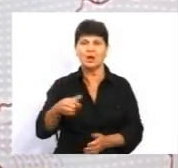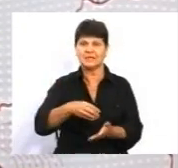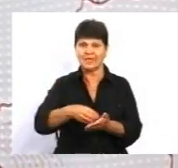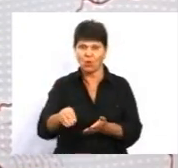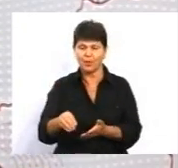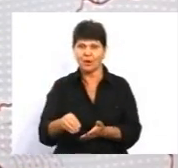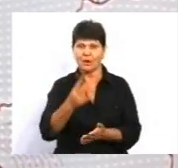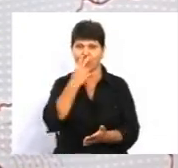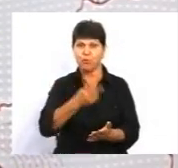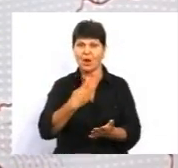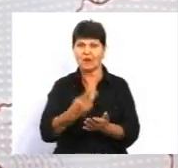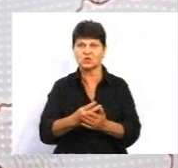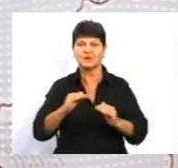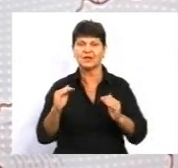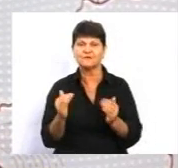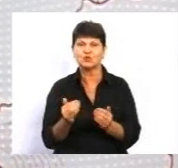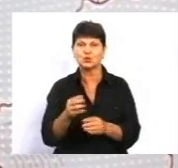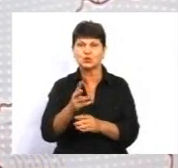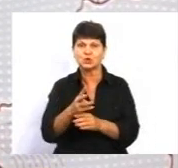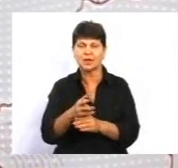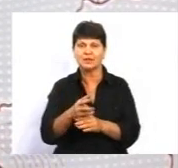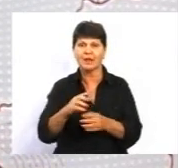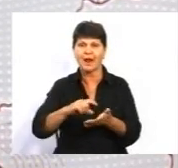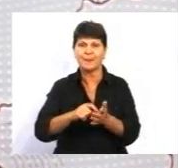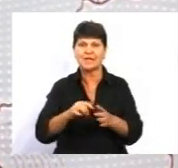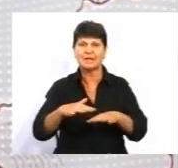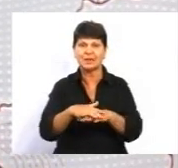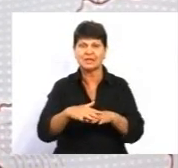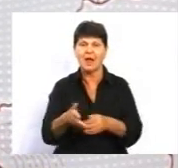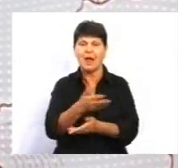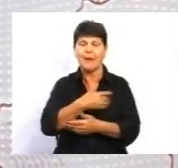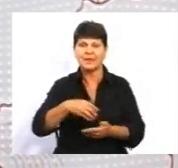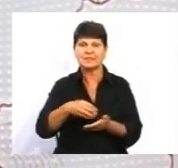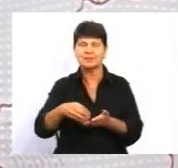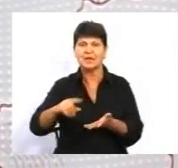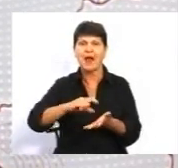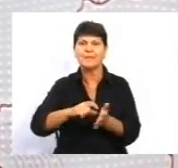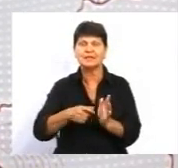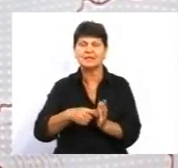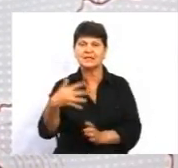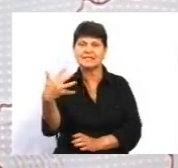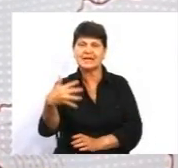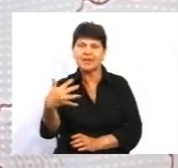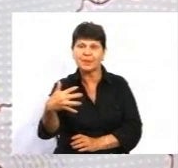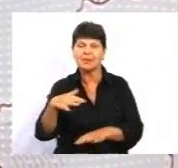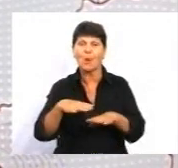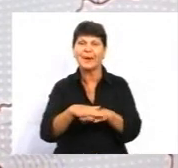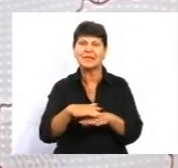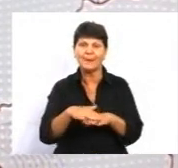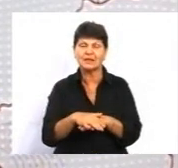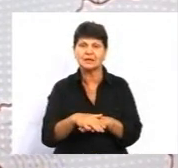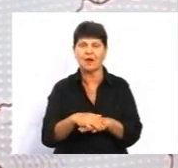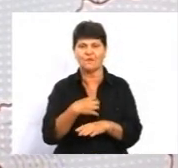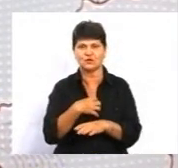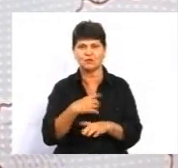показували в сюжеті кабінет математики. Ми закупили 50 кабінетів математики. В основному їх постачали, в